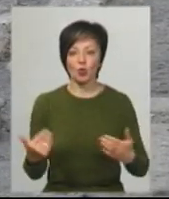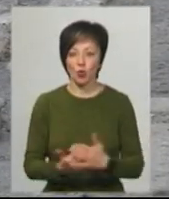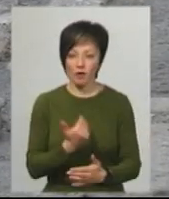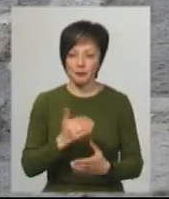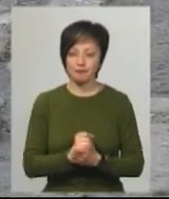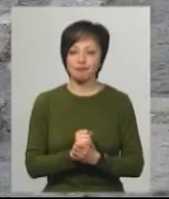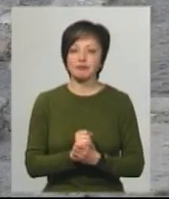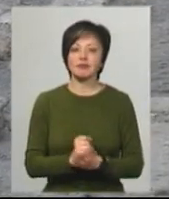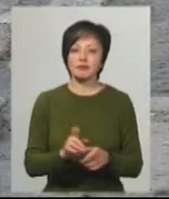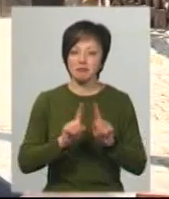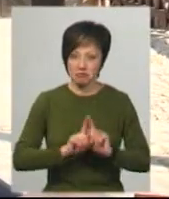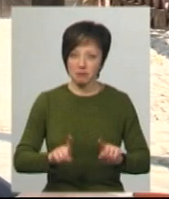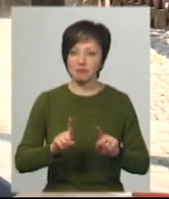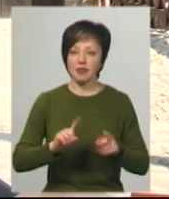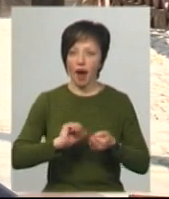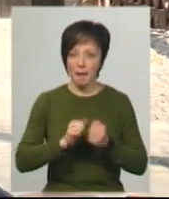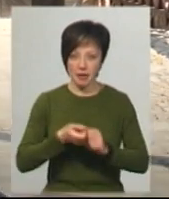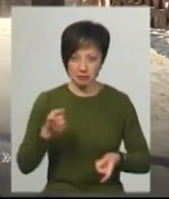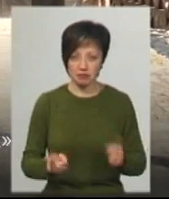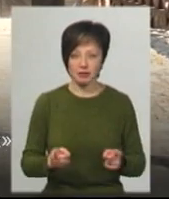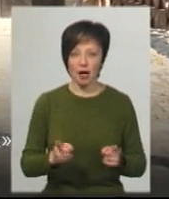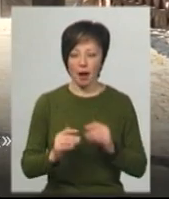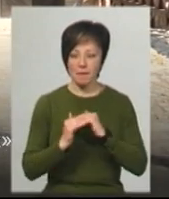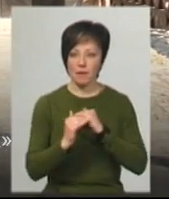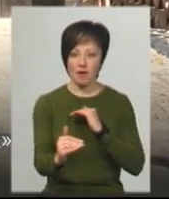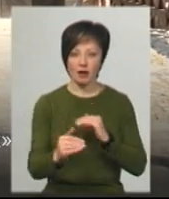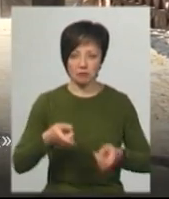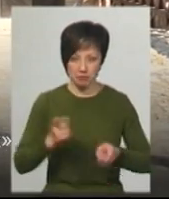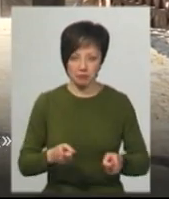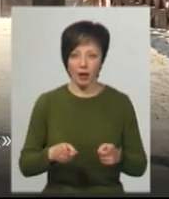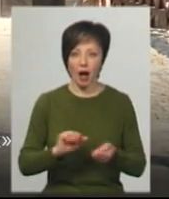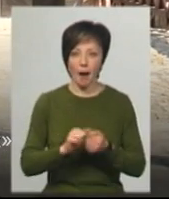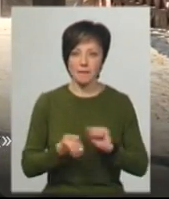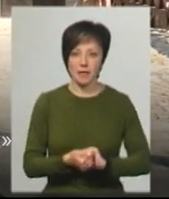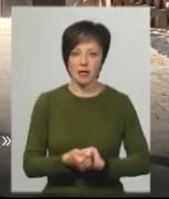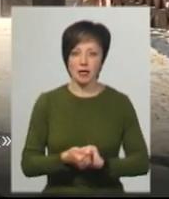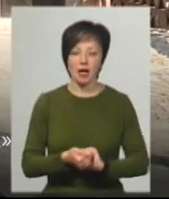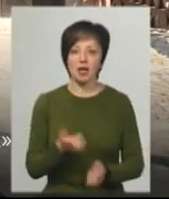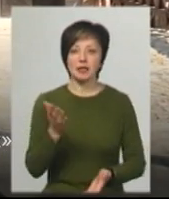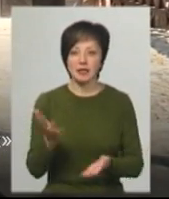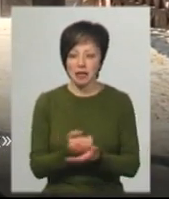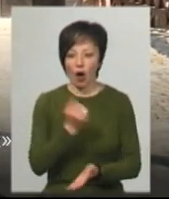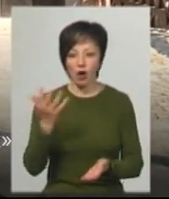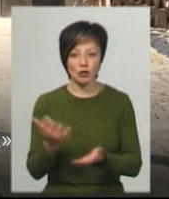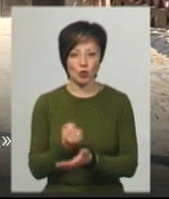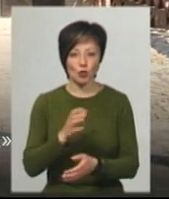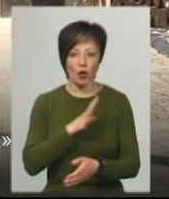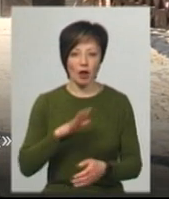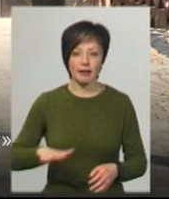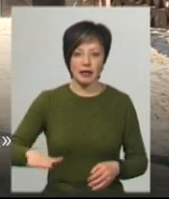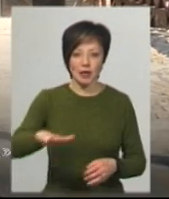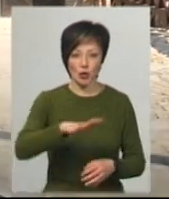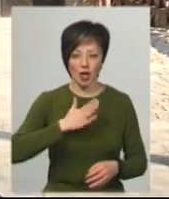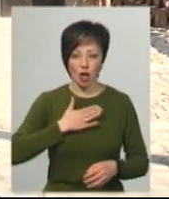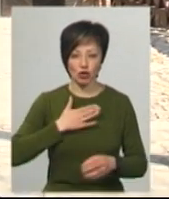використали оригінальне каміння. Поверхня зроблена з оригінального каміння, яке було знайдено на території